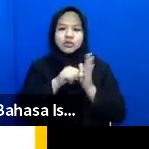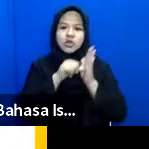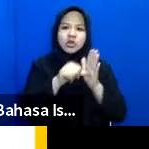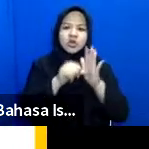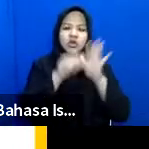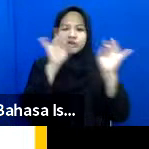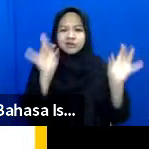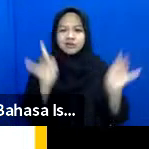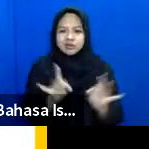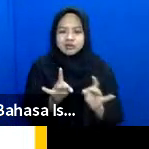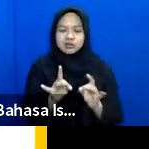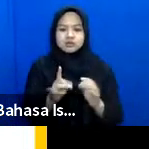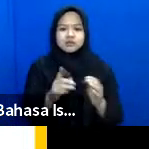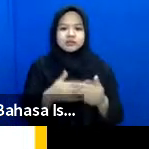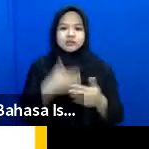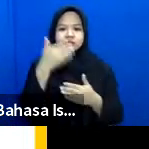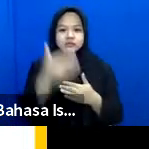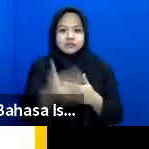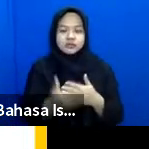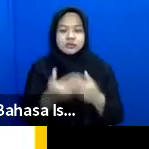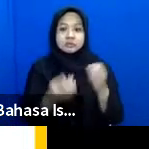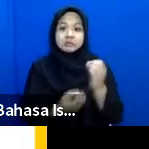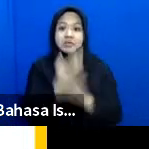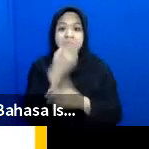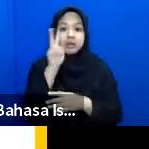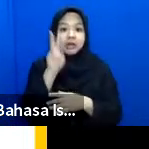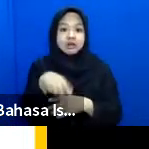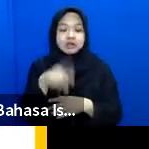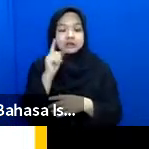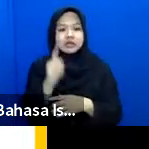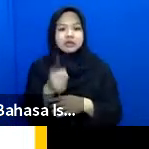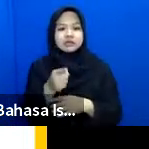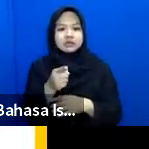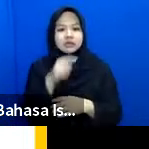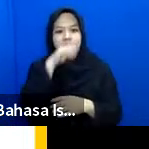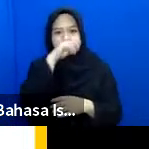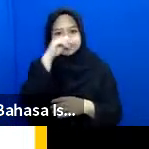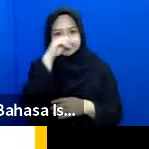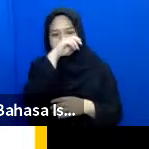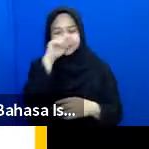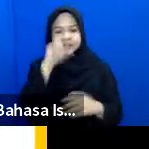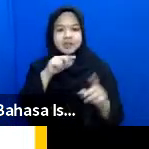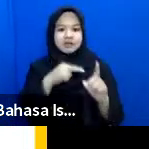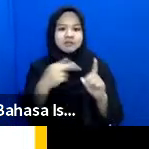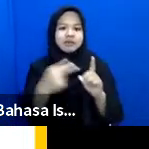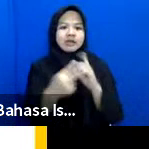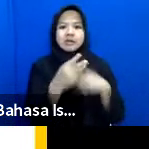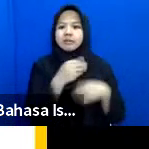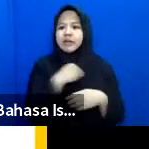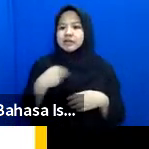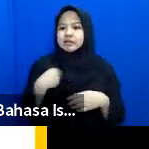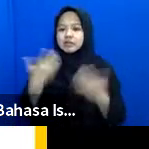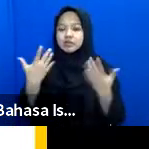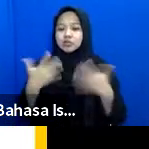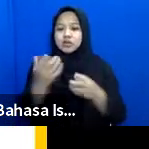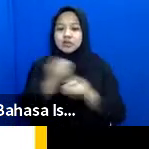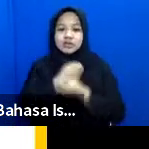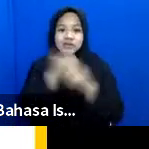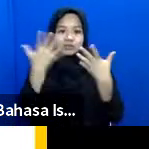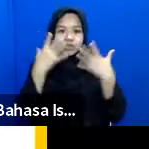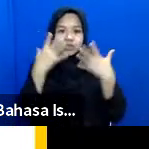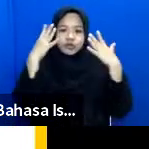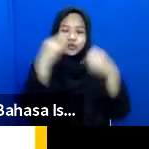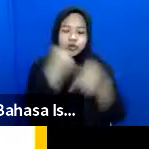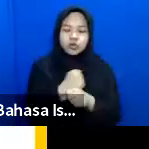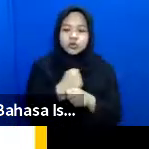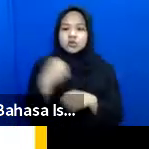dan lain sebagainya kemudian berkembang lagi ada yang namanya cara pandang medis tadi sudah dijelaskan berfokus